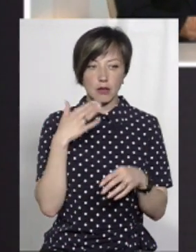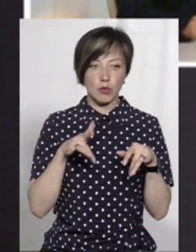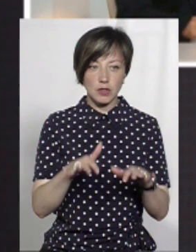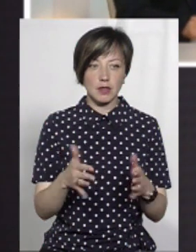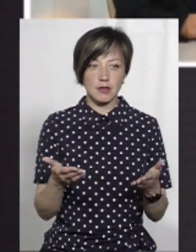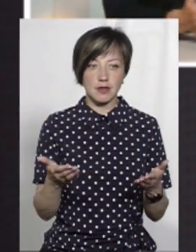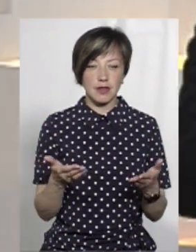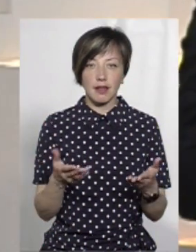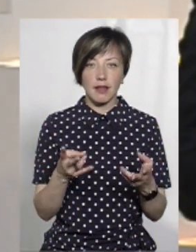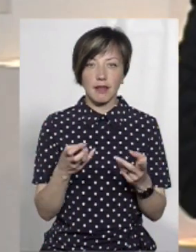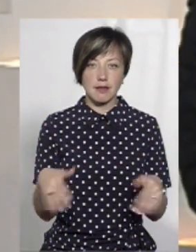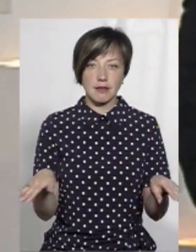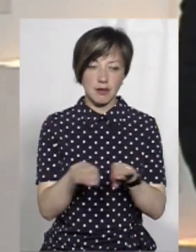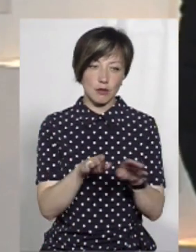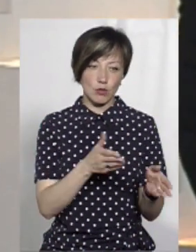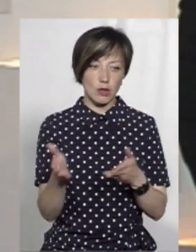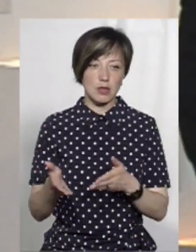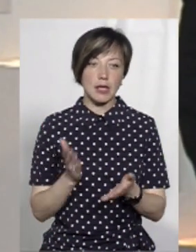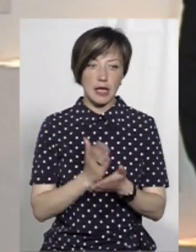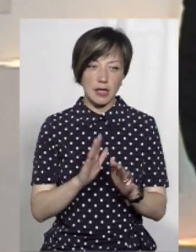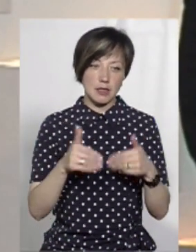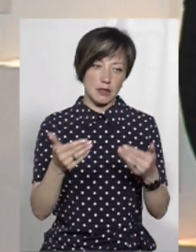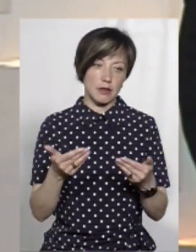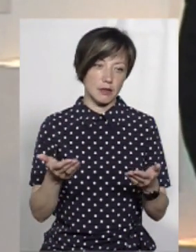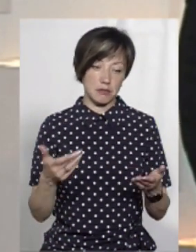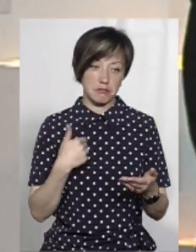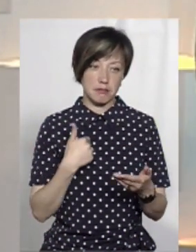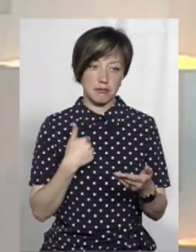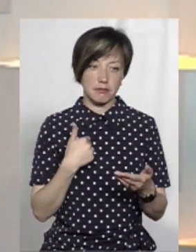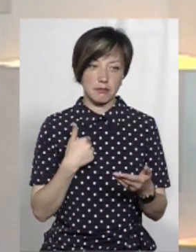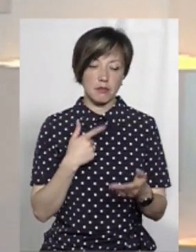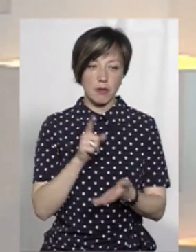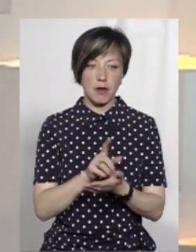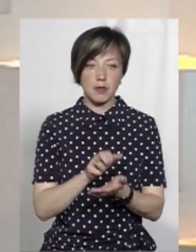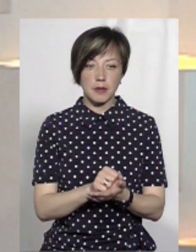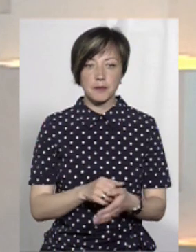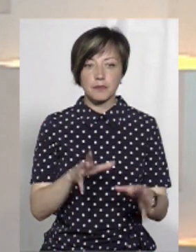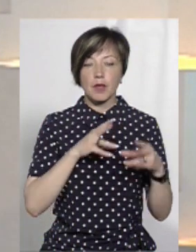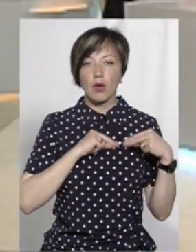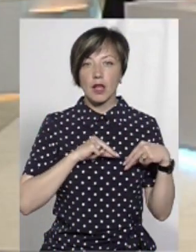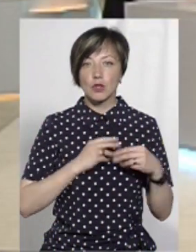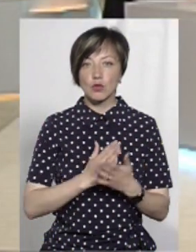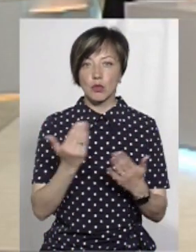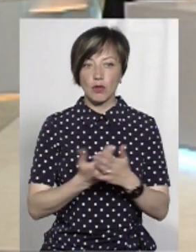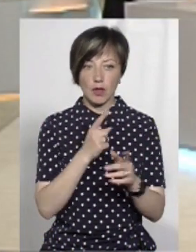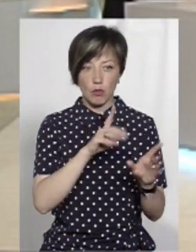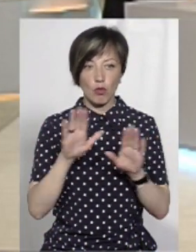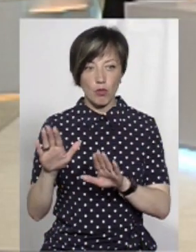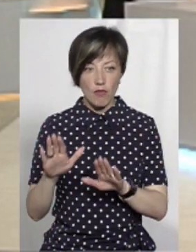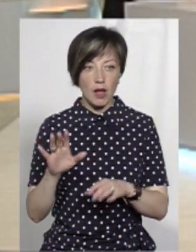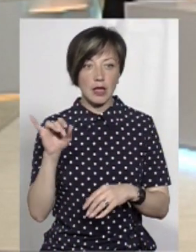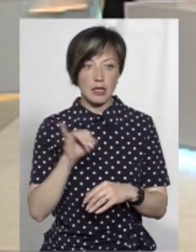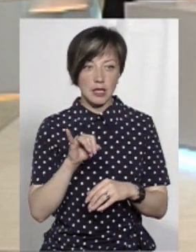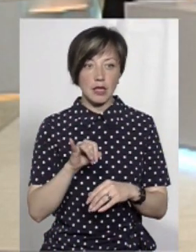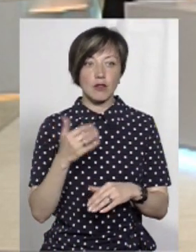процесів не є закритими, будь ласка, є ініціатива, ми маємо цим займатися. Мої колеги зі служби новин, до речі, там побували